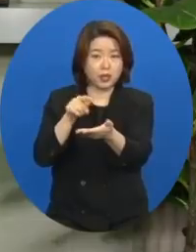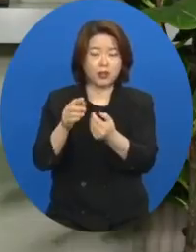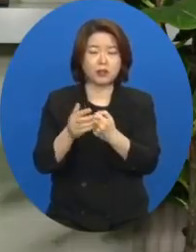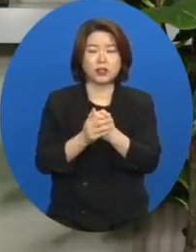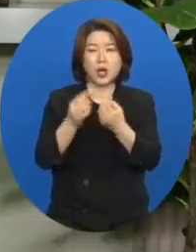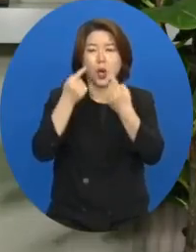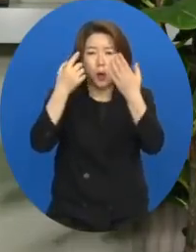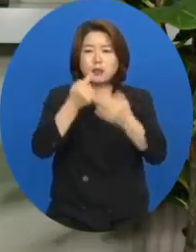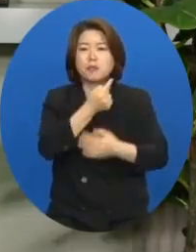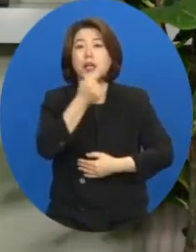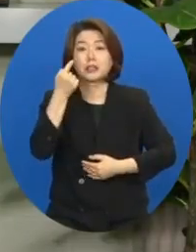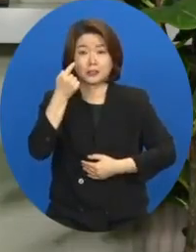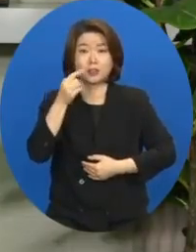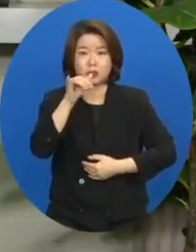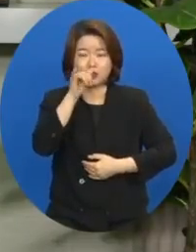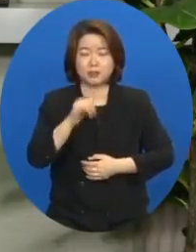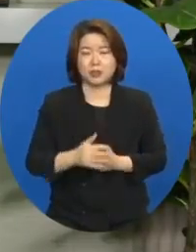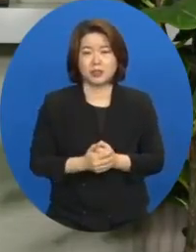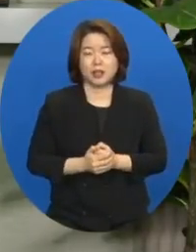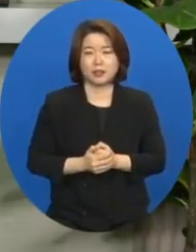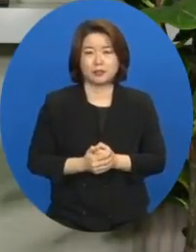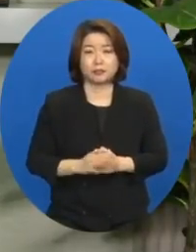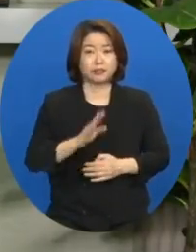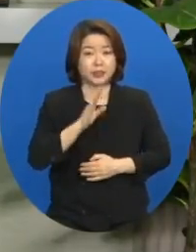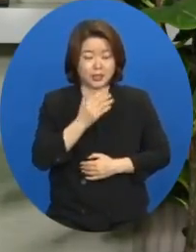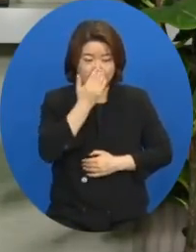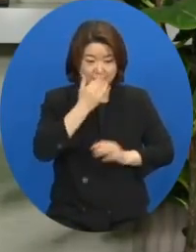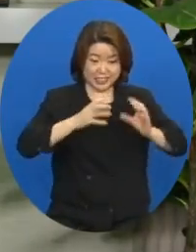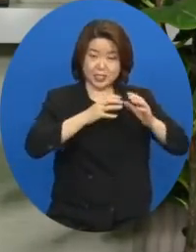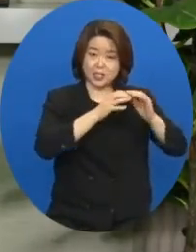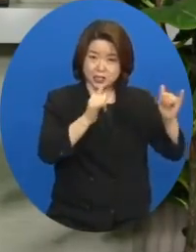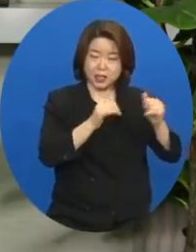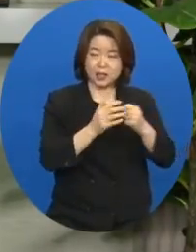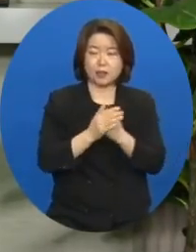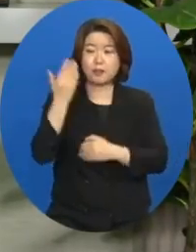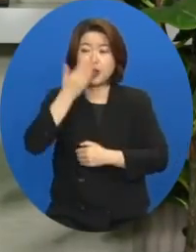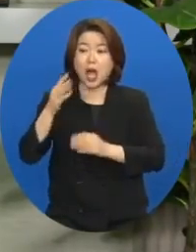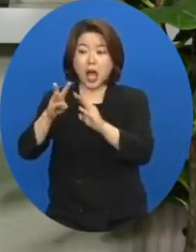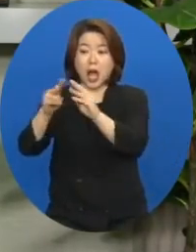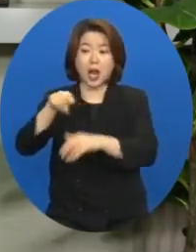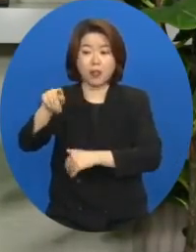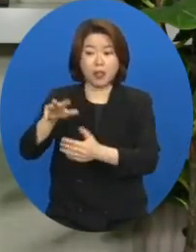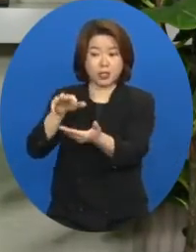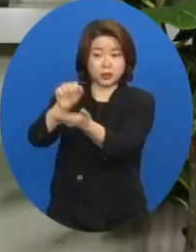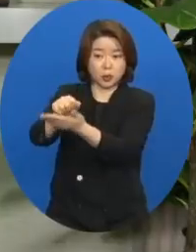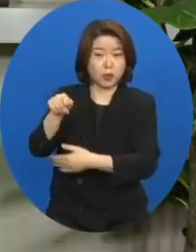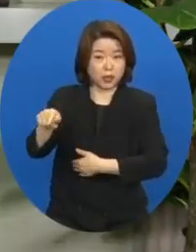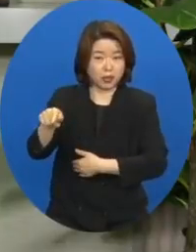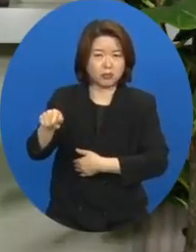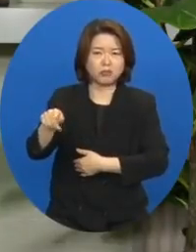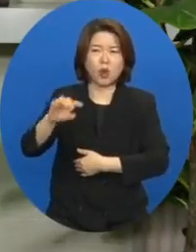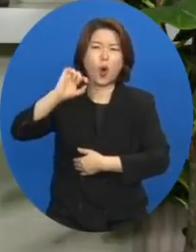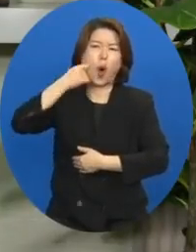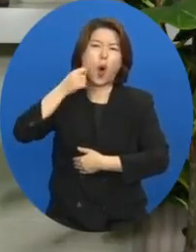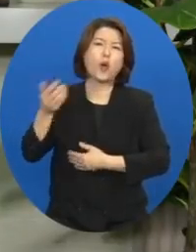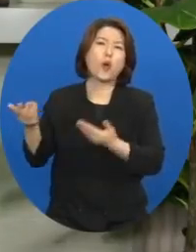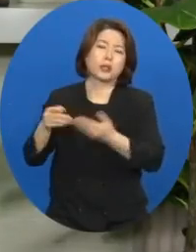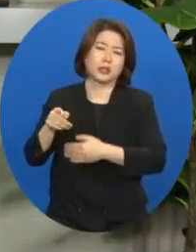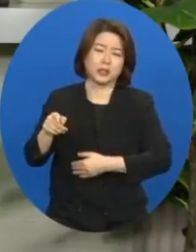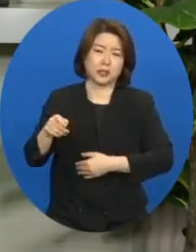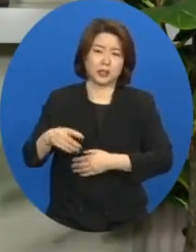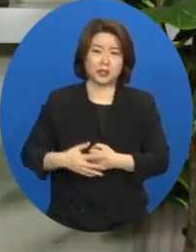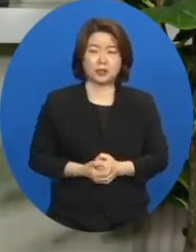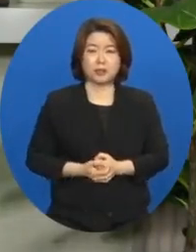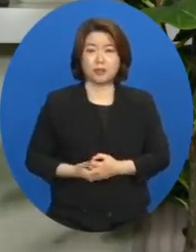분명한 증거입니다. 사실은 이스라엘 백성들이 가나안을 정복하는 것은 불가능한 일이었습니다.